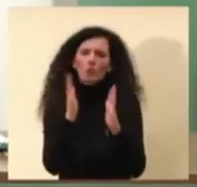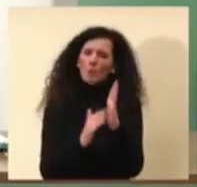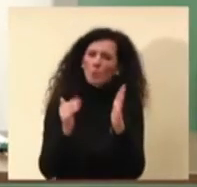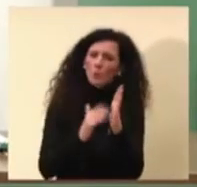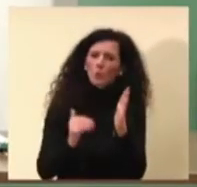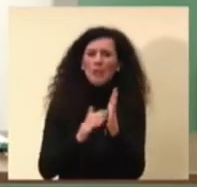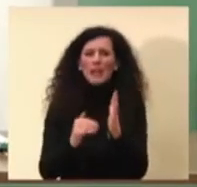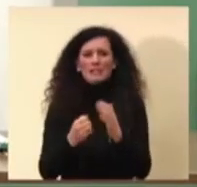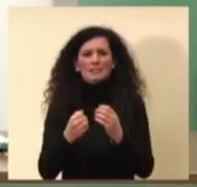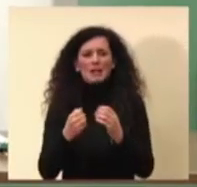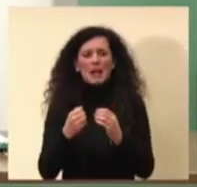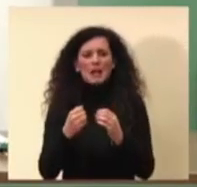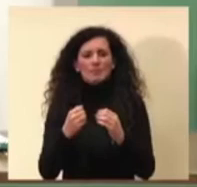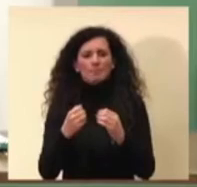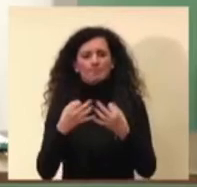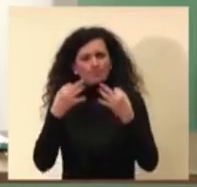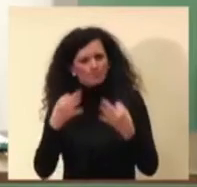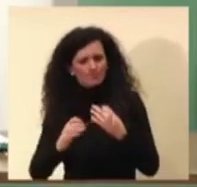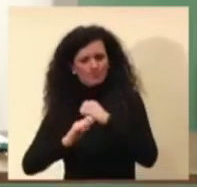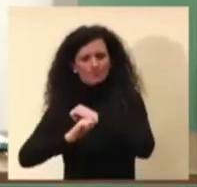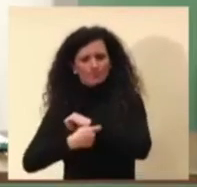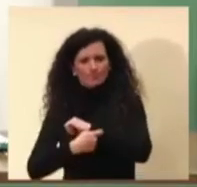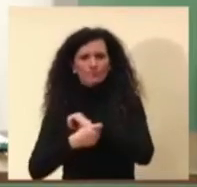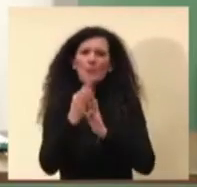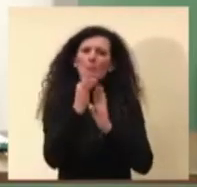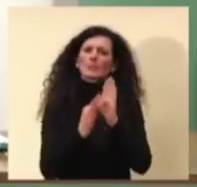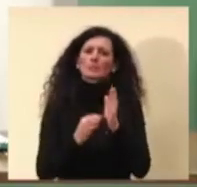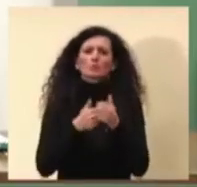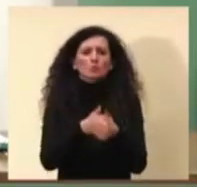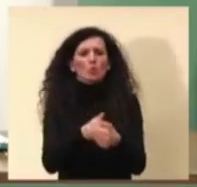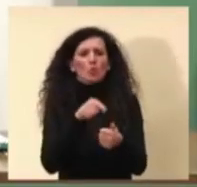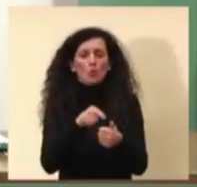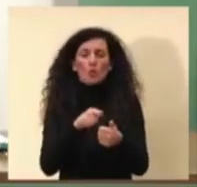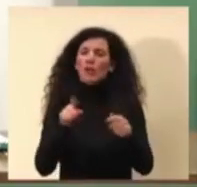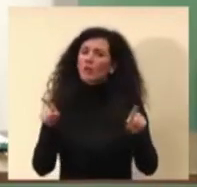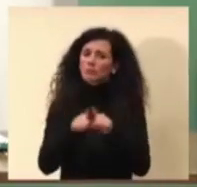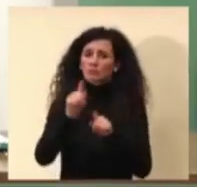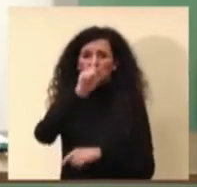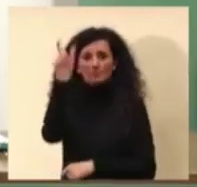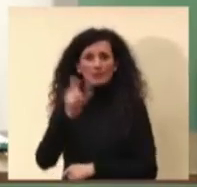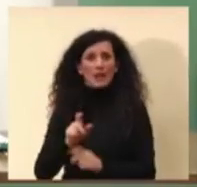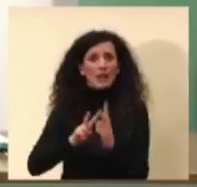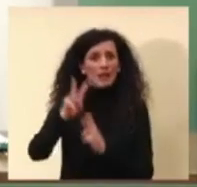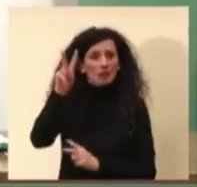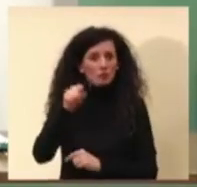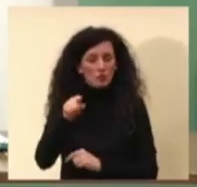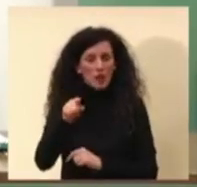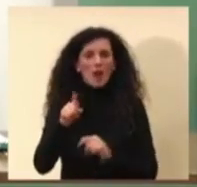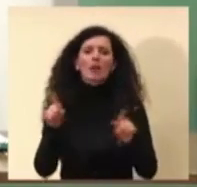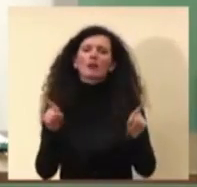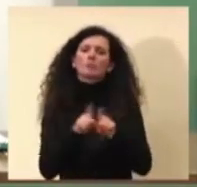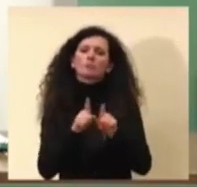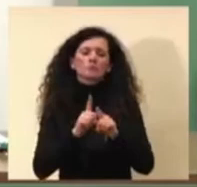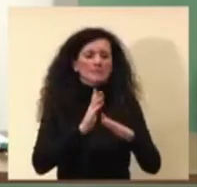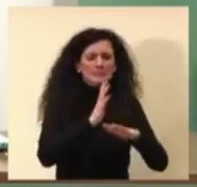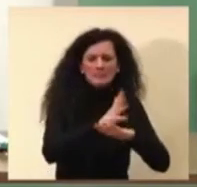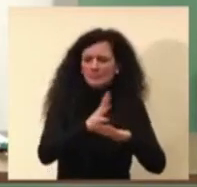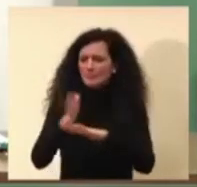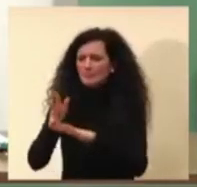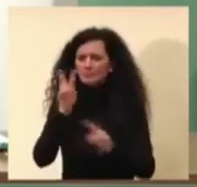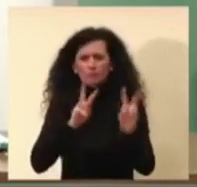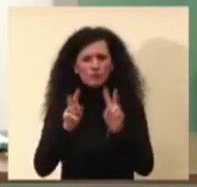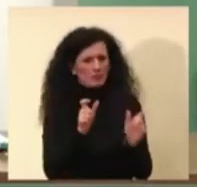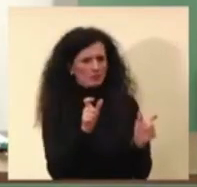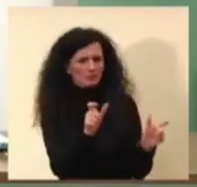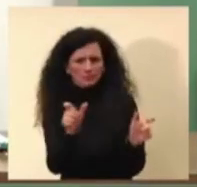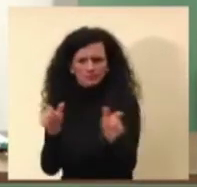intensificazione delle misure un po' su tutto il territorio nazionale ma allo stesso tempo anche di interventi puntuali, restrittivi, cosa che